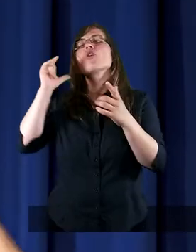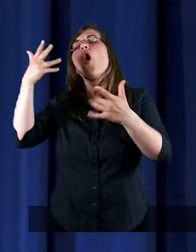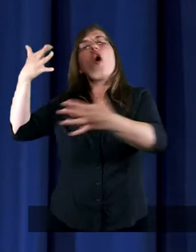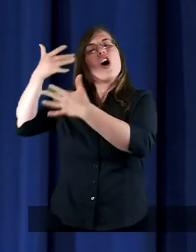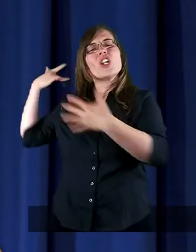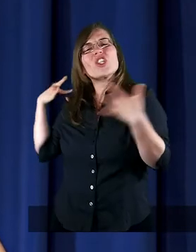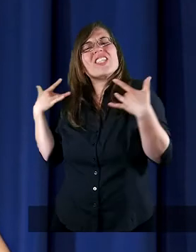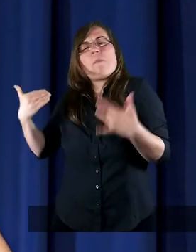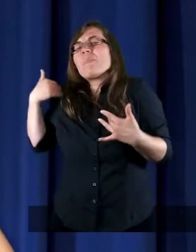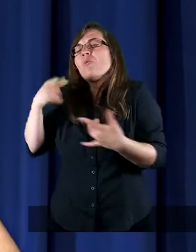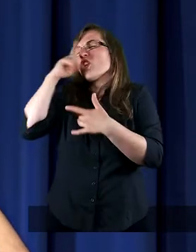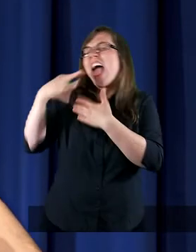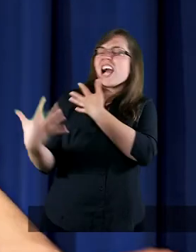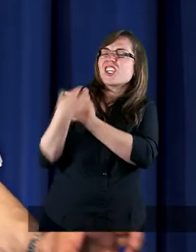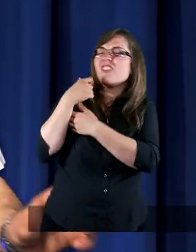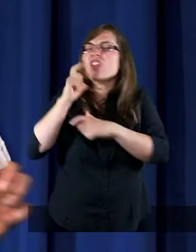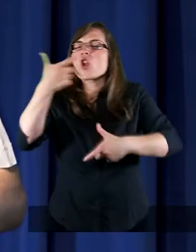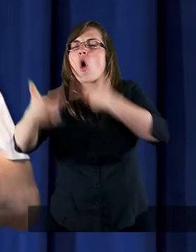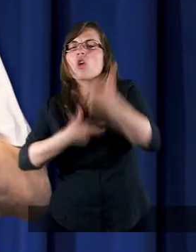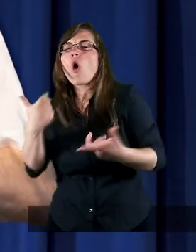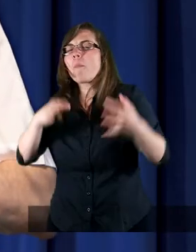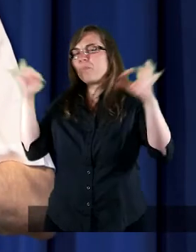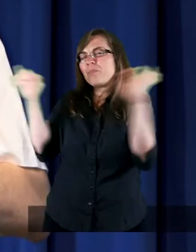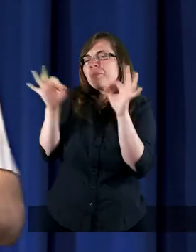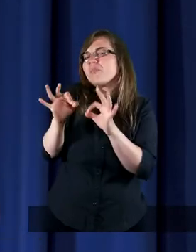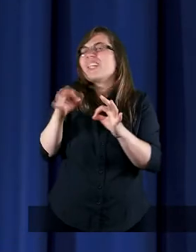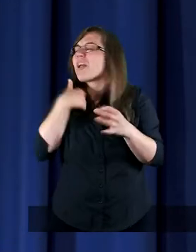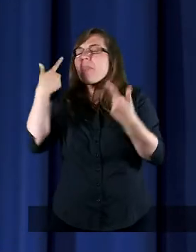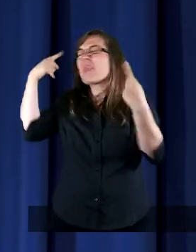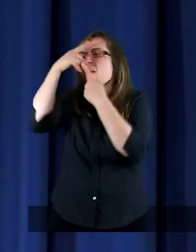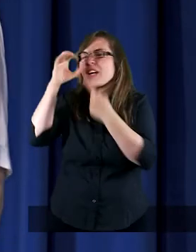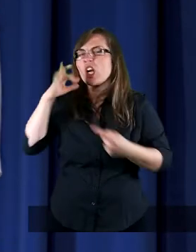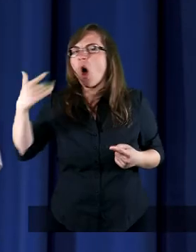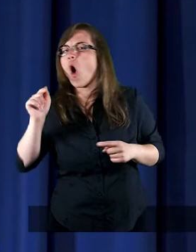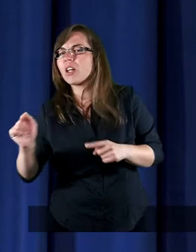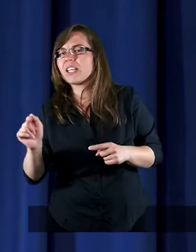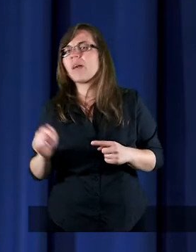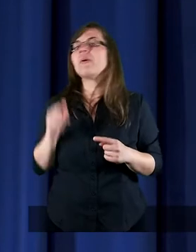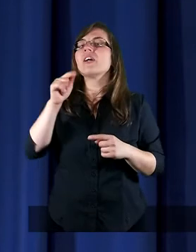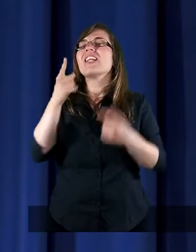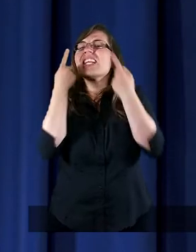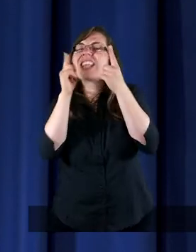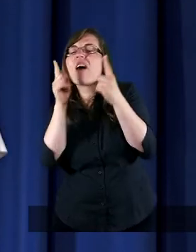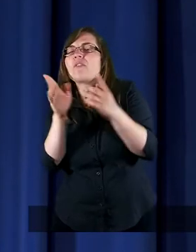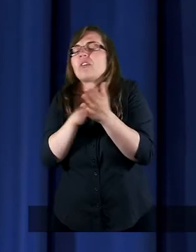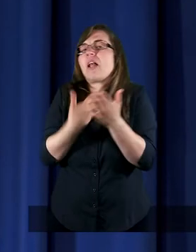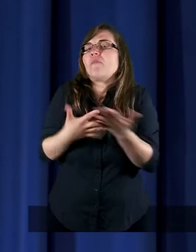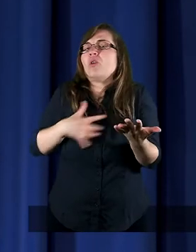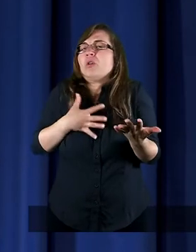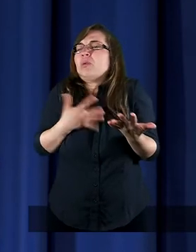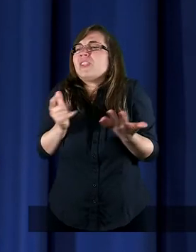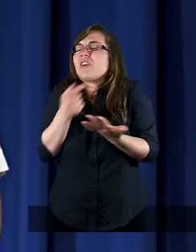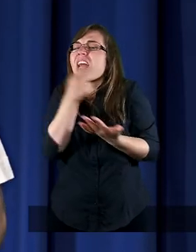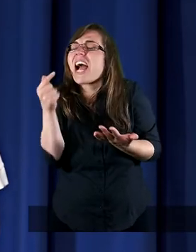co on mi zrobił, gdy po raz pierwszy zauważyłem, że za mojego bliźniego modlę się,